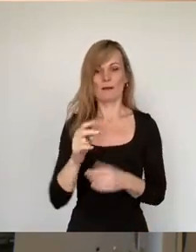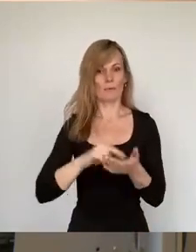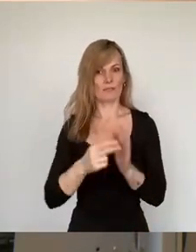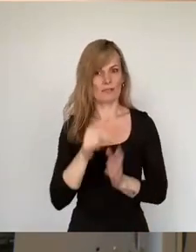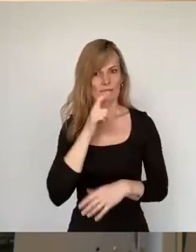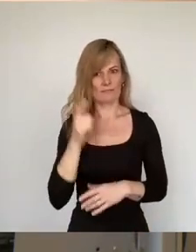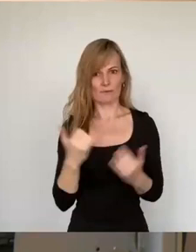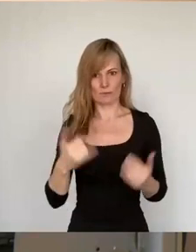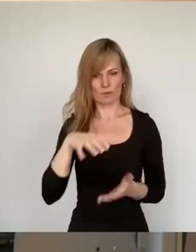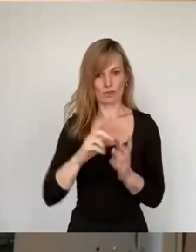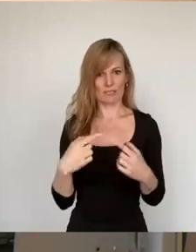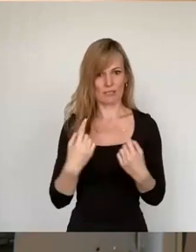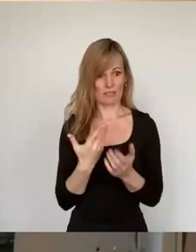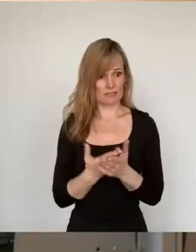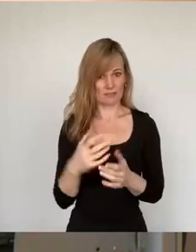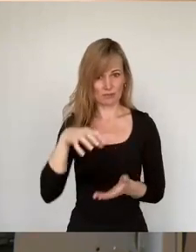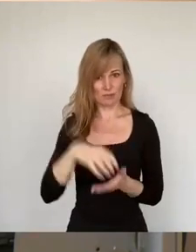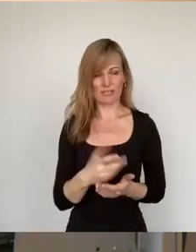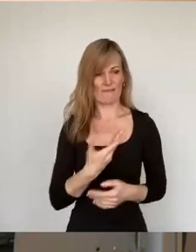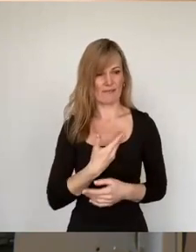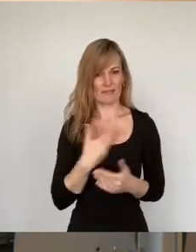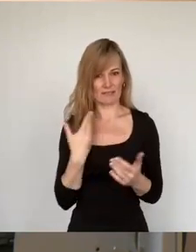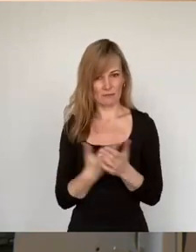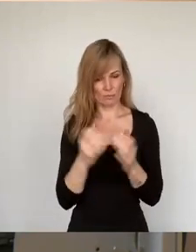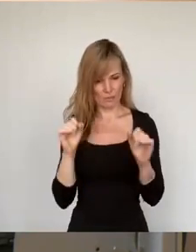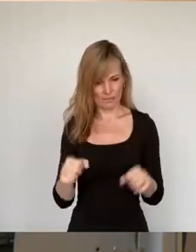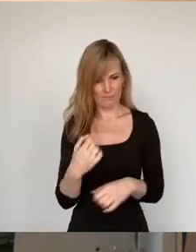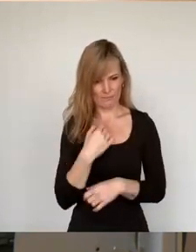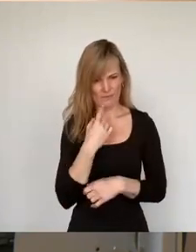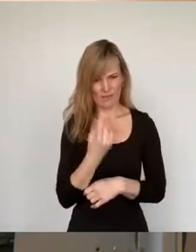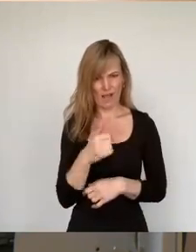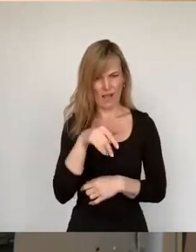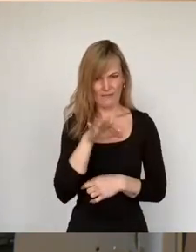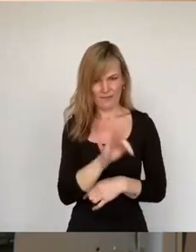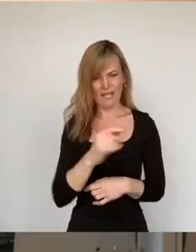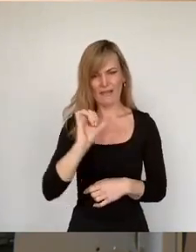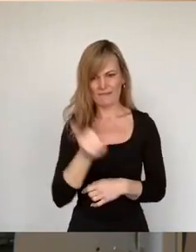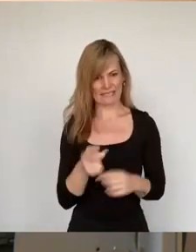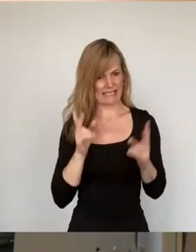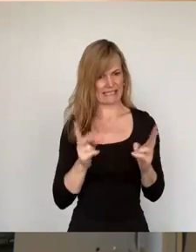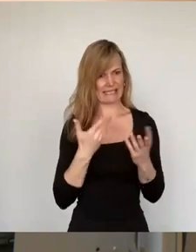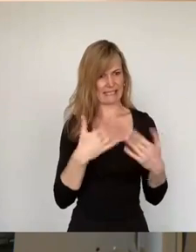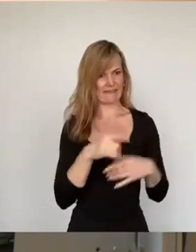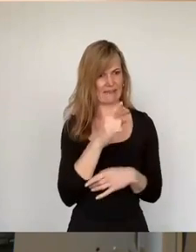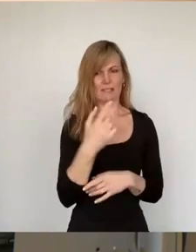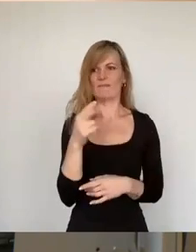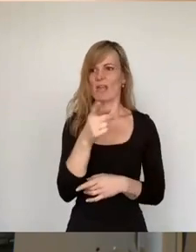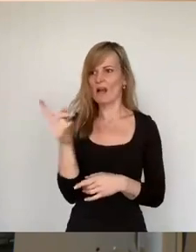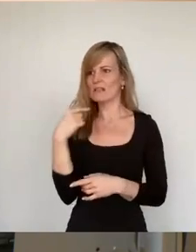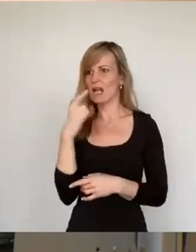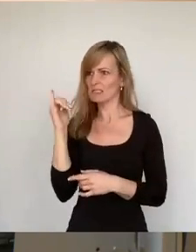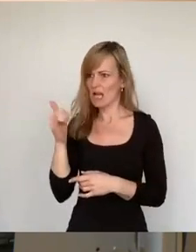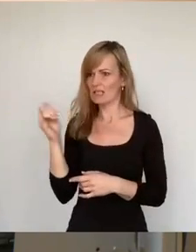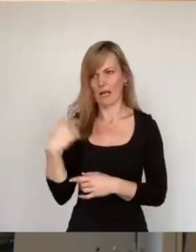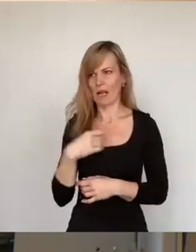Stadtrat und in dieser Stadt will denn zugeben müssen, dass die AfD einmal wieder richtig gelegen hat. Vielleicht haben Sie auch einfach